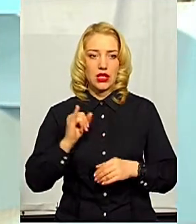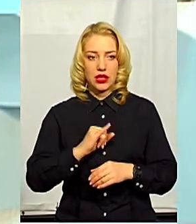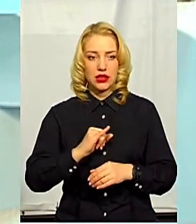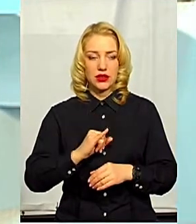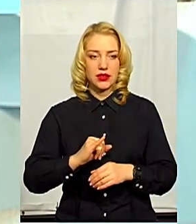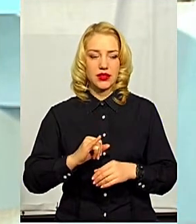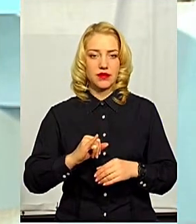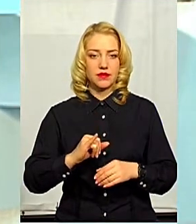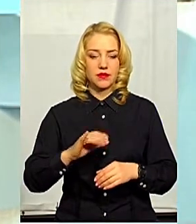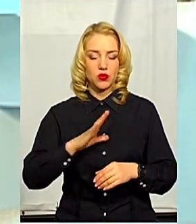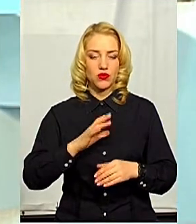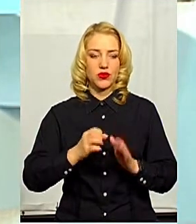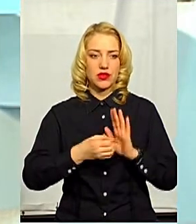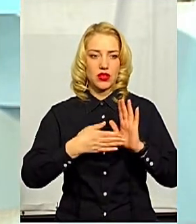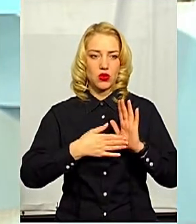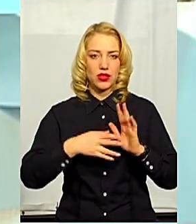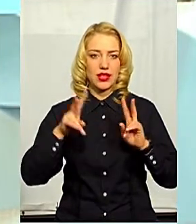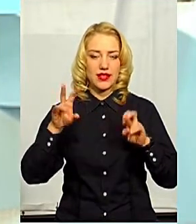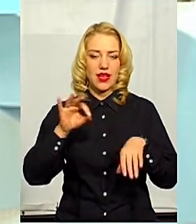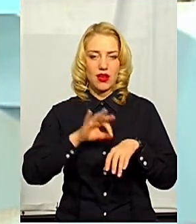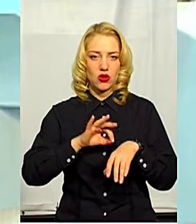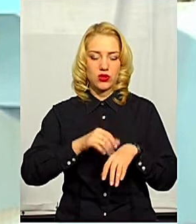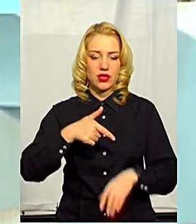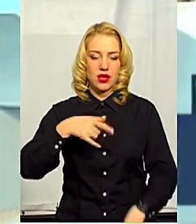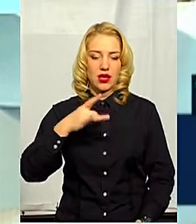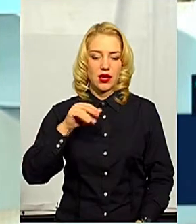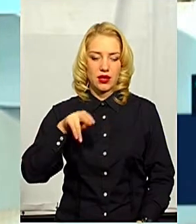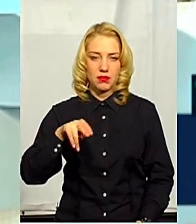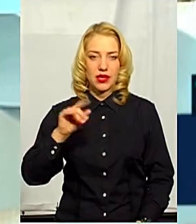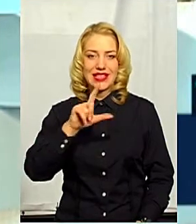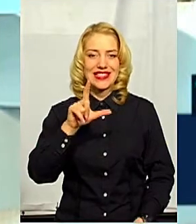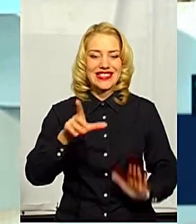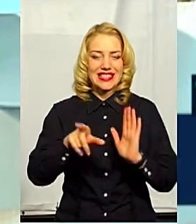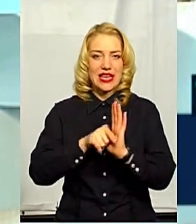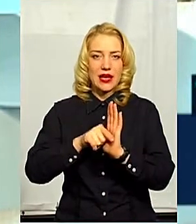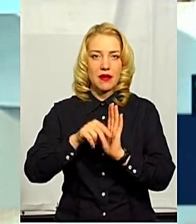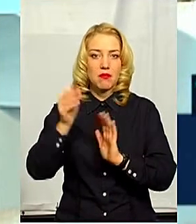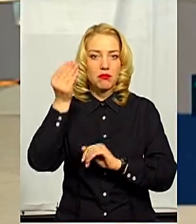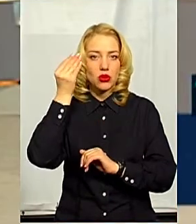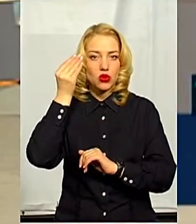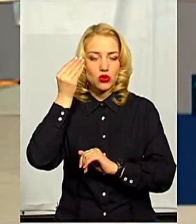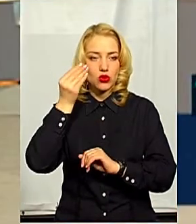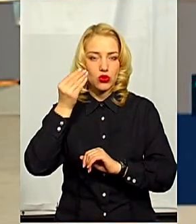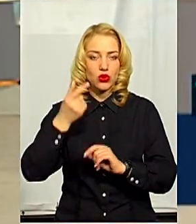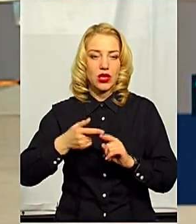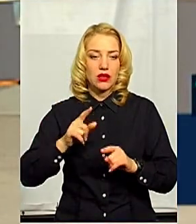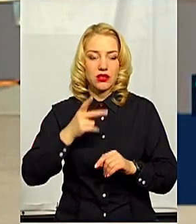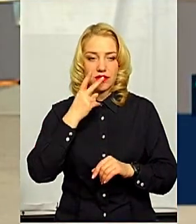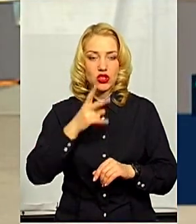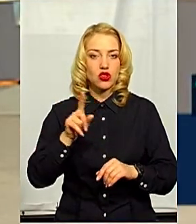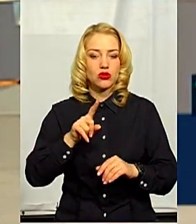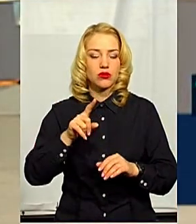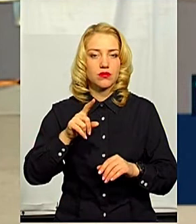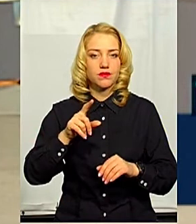встановлено був діагноз спочатку грип з підозрою. І також, зважаючи на те, що вона була в Італії,